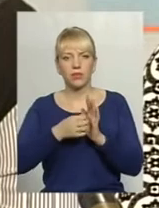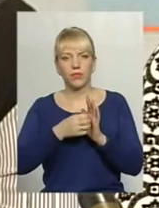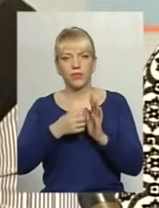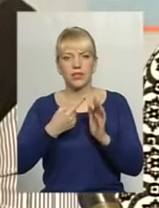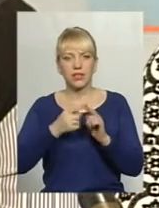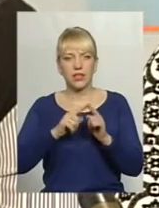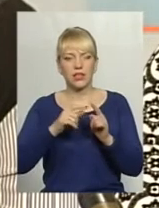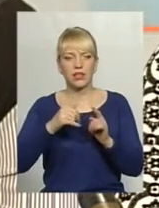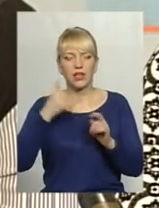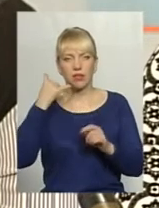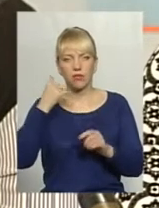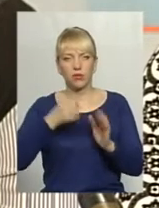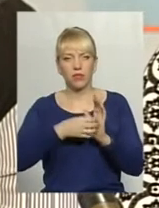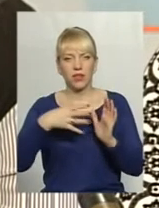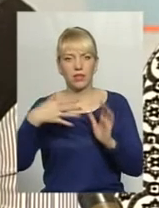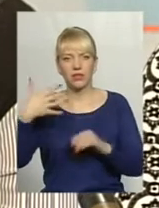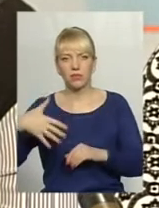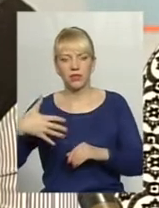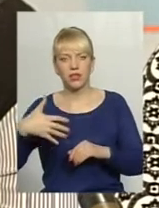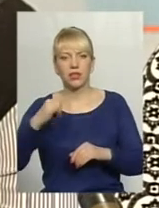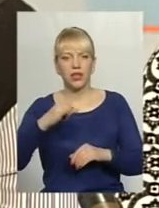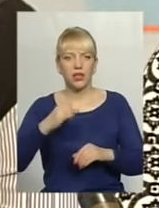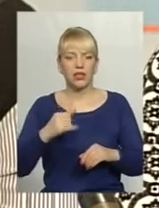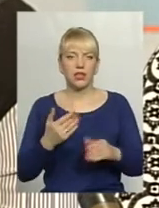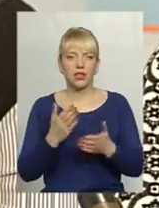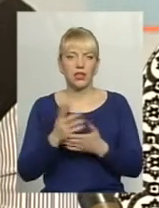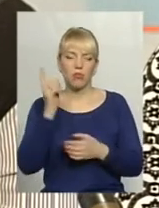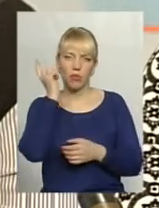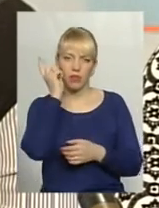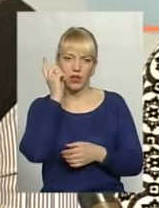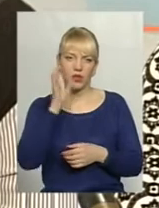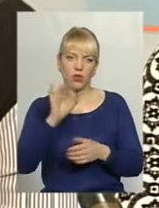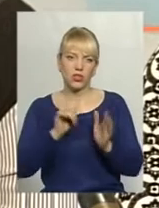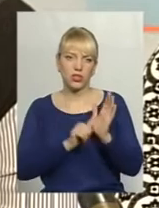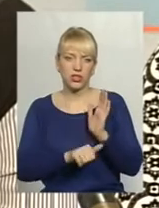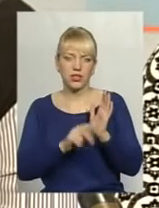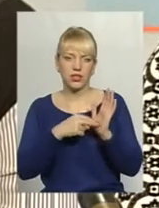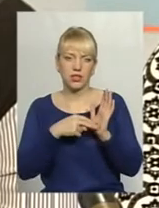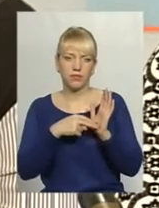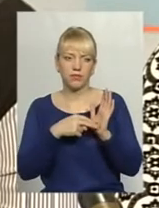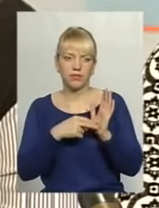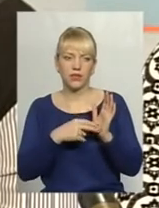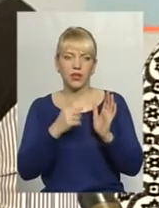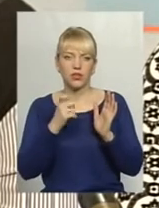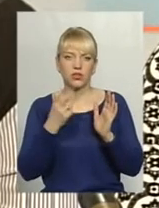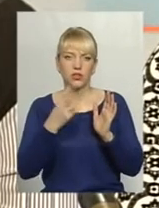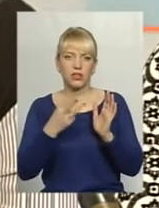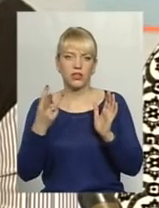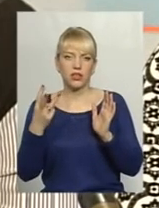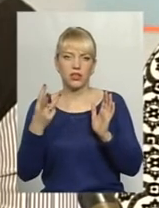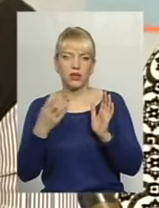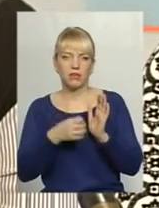телефон довіри 1550, та існує мобільна лінія 067-133